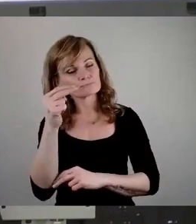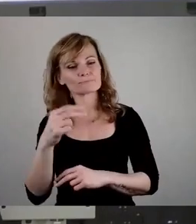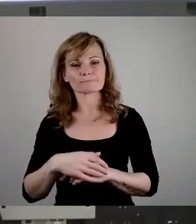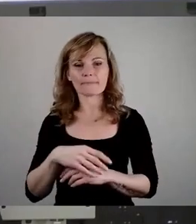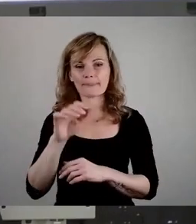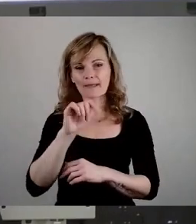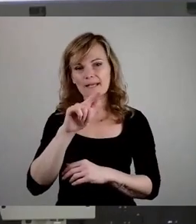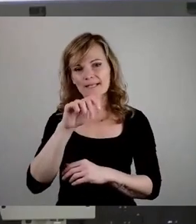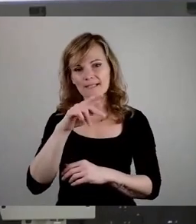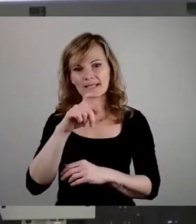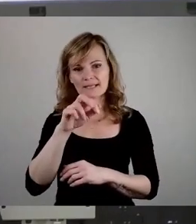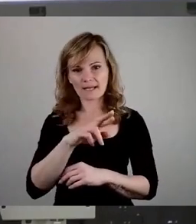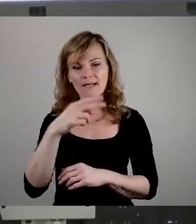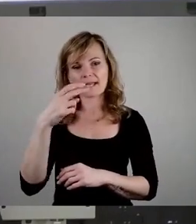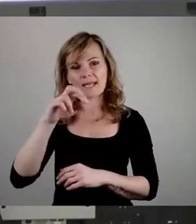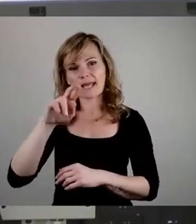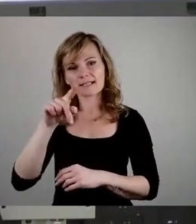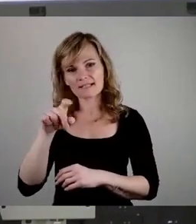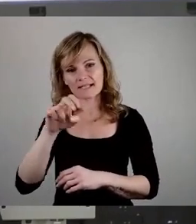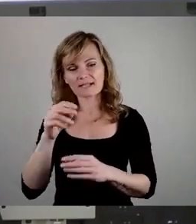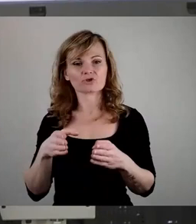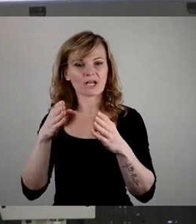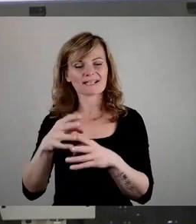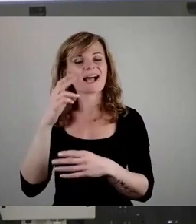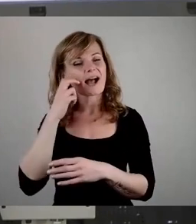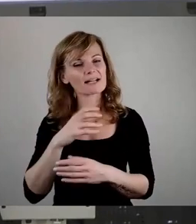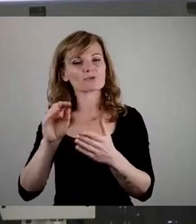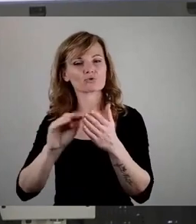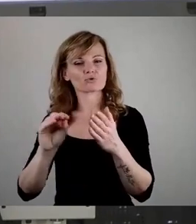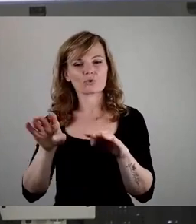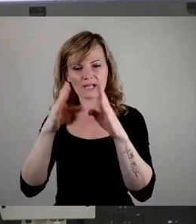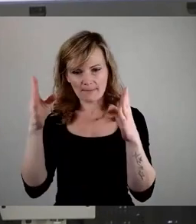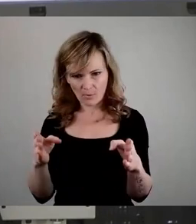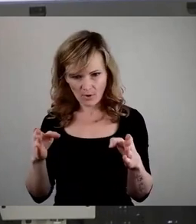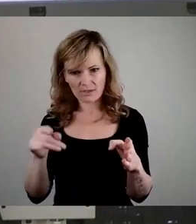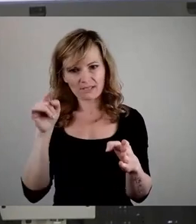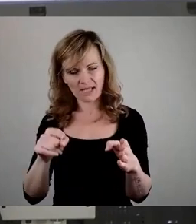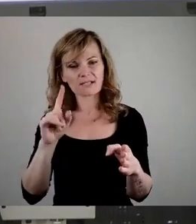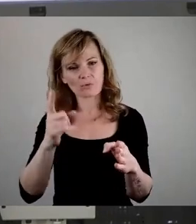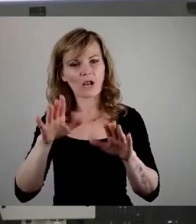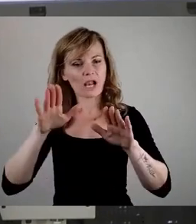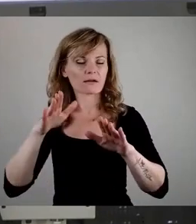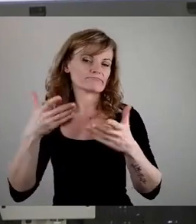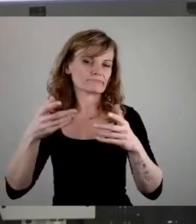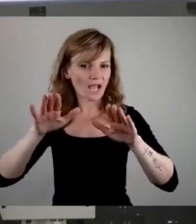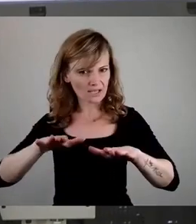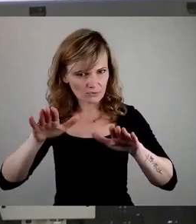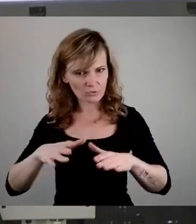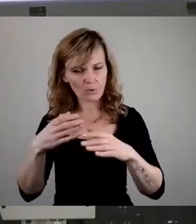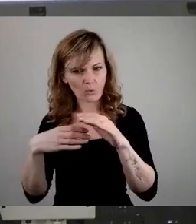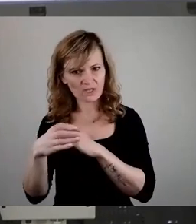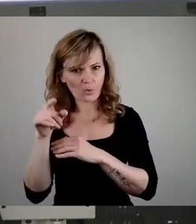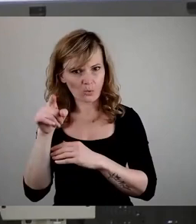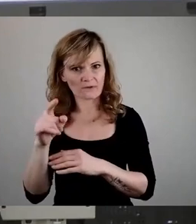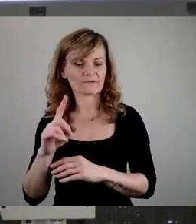-Straße, das alte Schulgebäude, soll eine Asylunterkunft sein. Hier im Stadtrat, und das würde ich